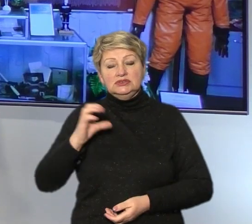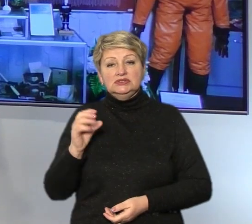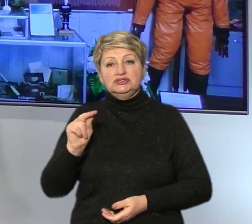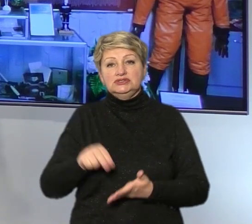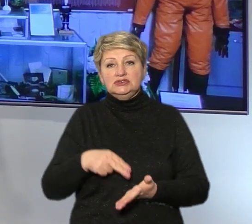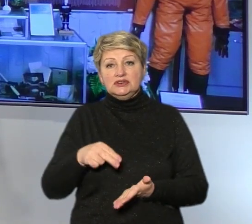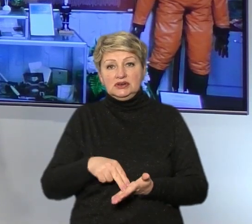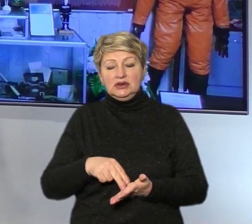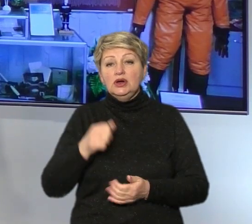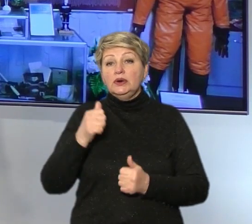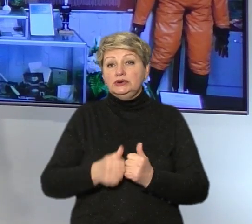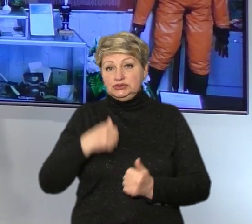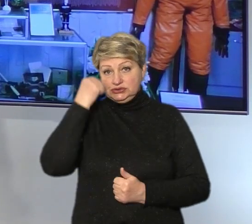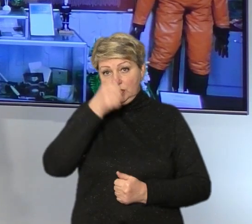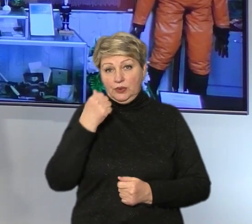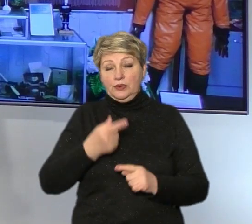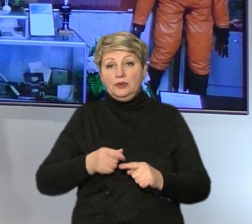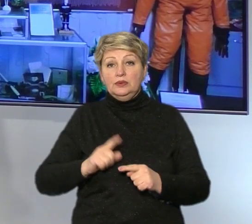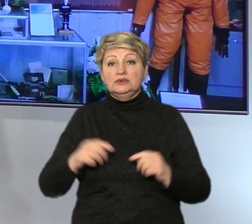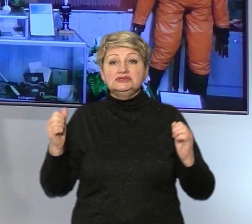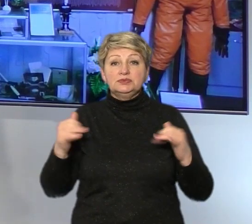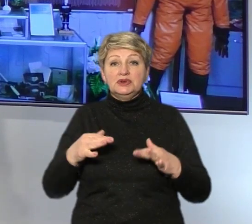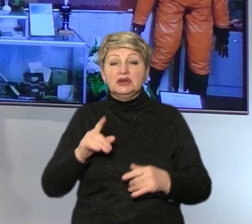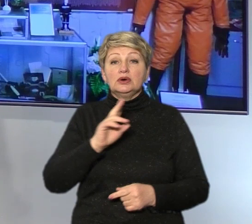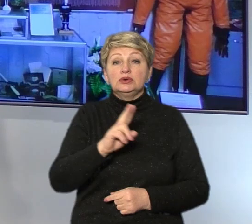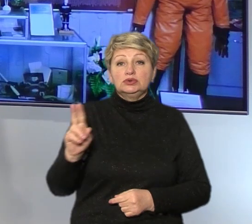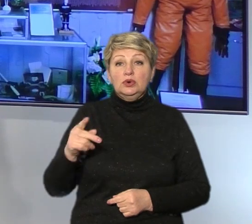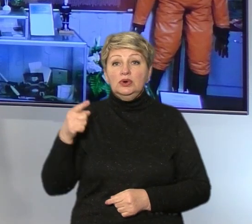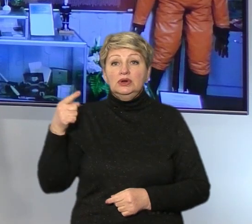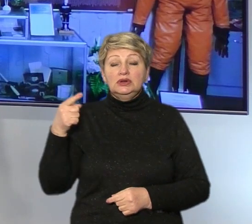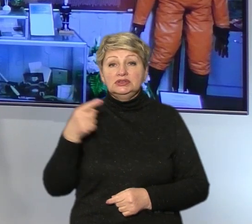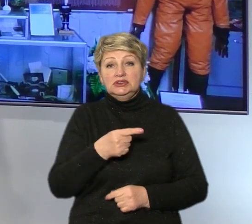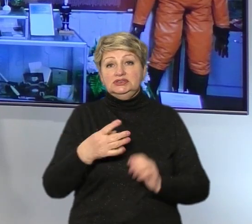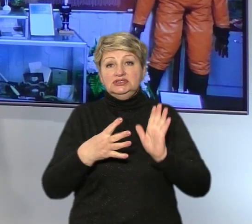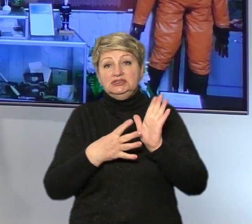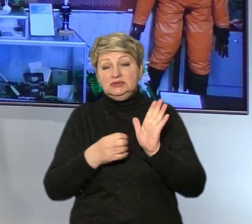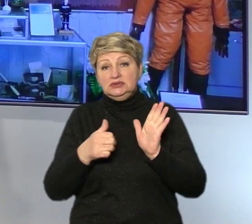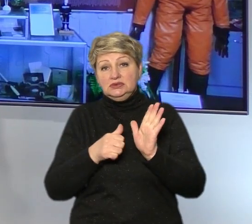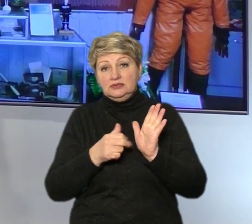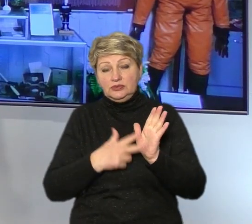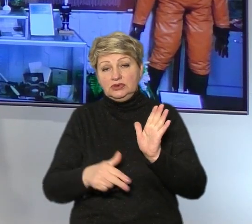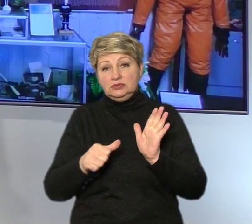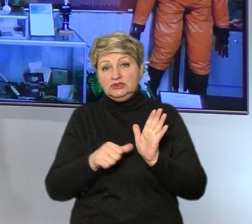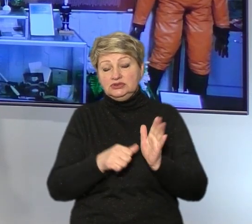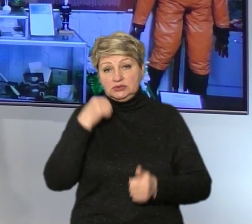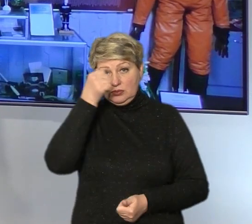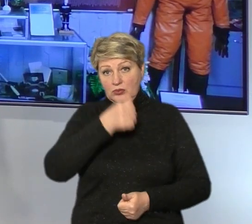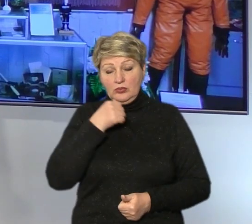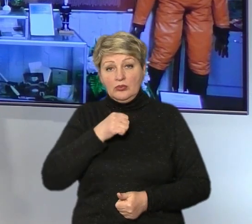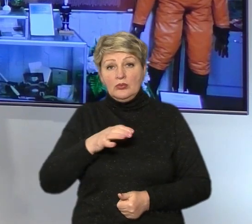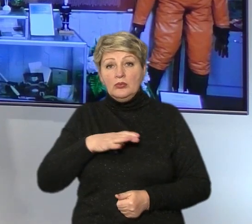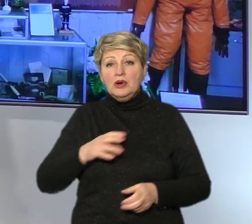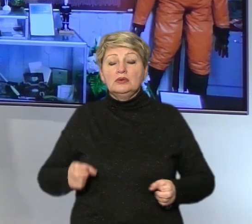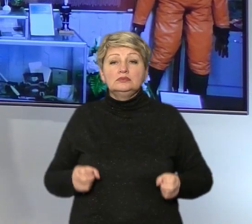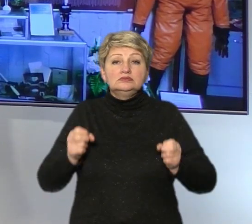Щороку це місце збирає тих, хто 1986-го вів боротьбу з мирним атомом та ризикував